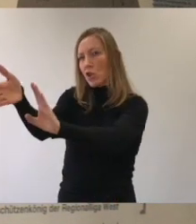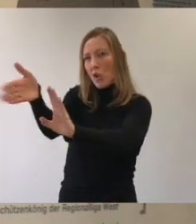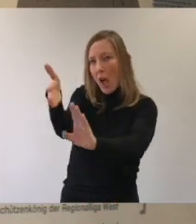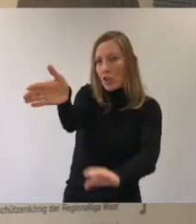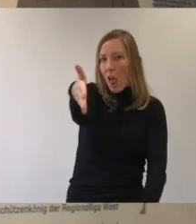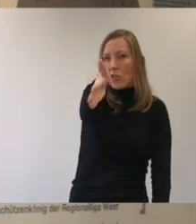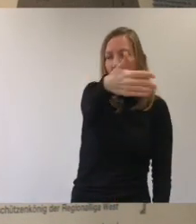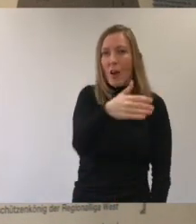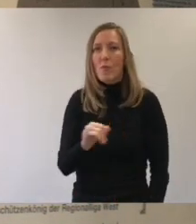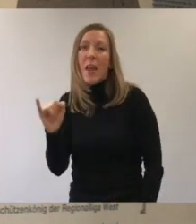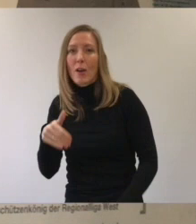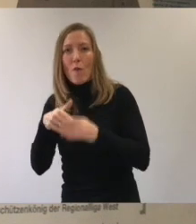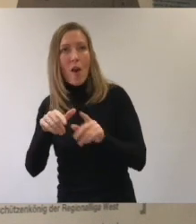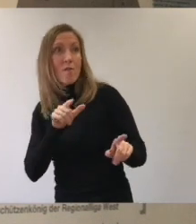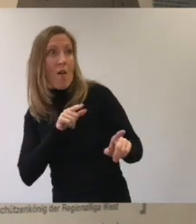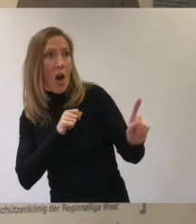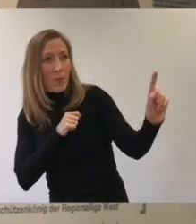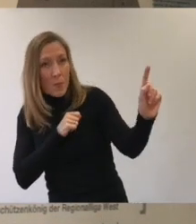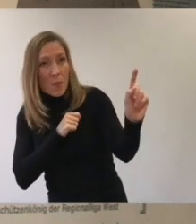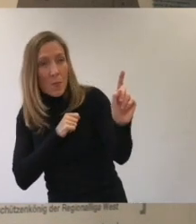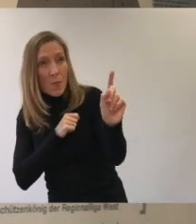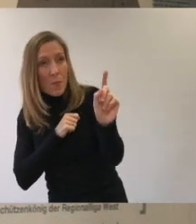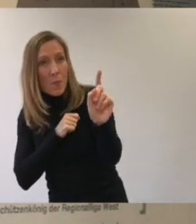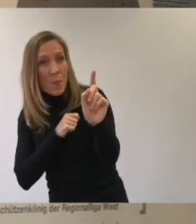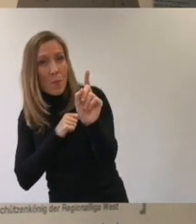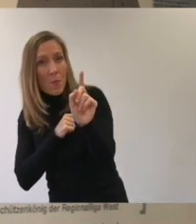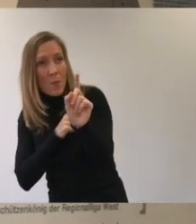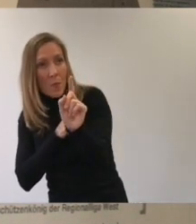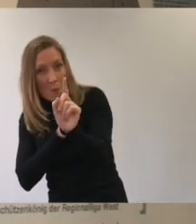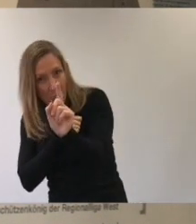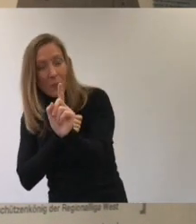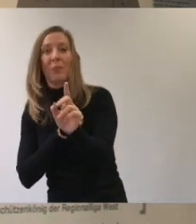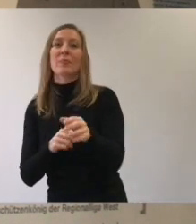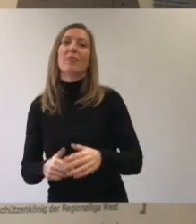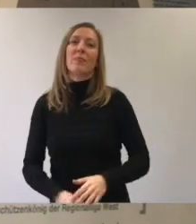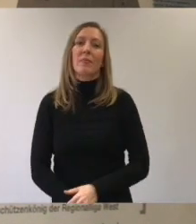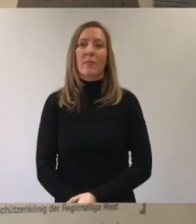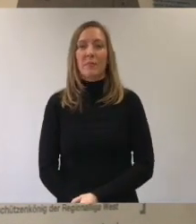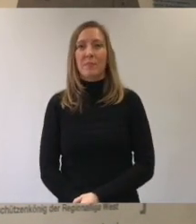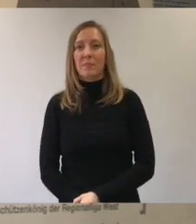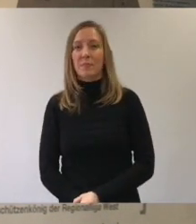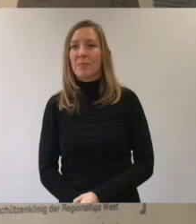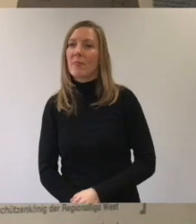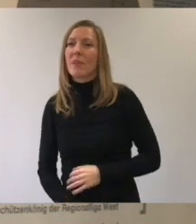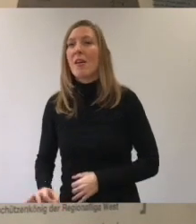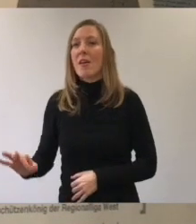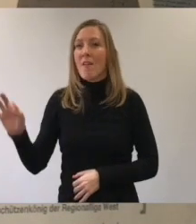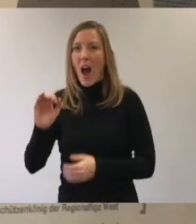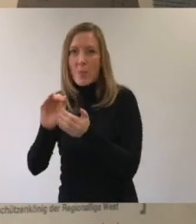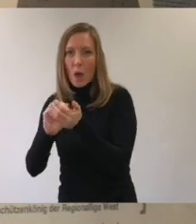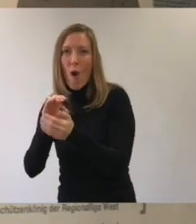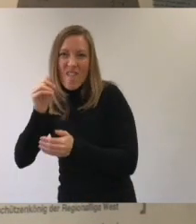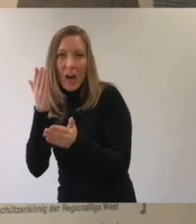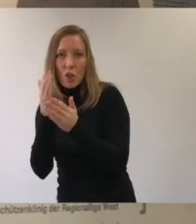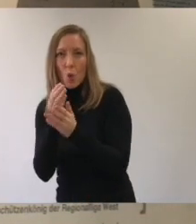Fans ab. Ingo und seine Freunde warten darauf, dass Fabian Klos endlich zu ihnen kommt. Fabian